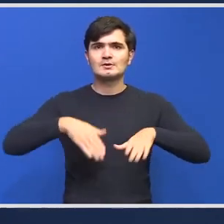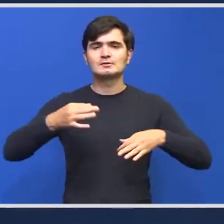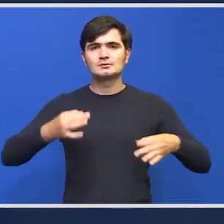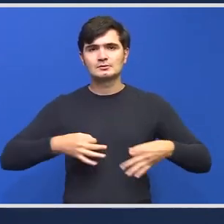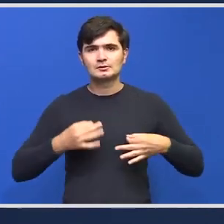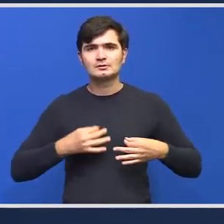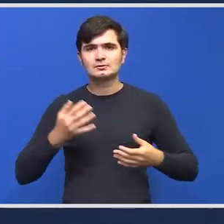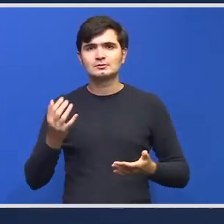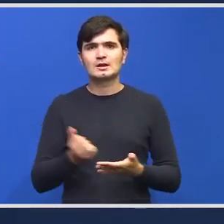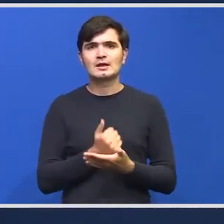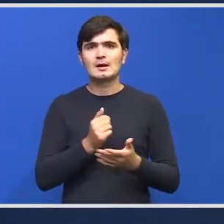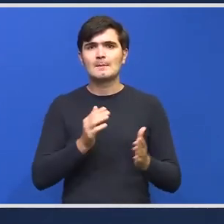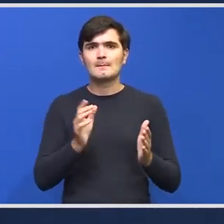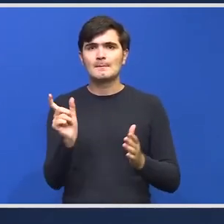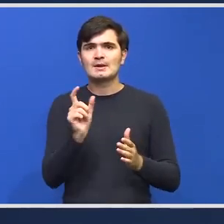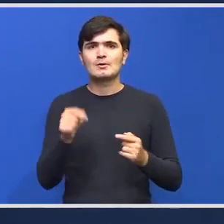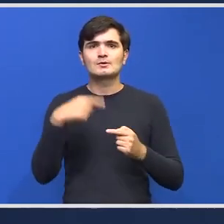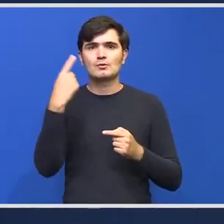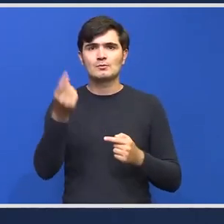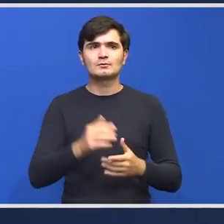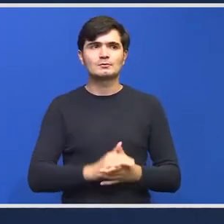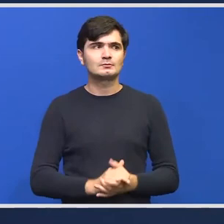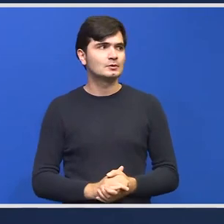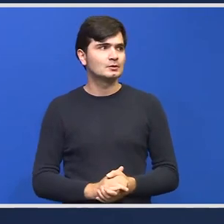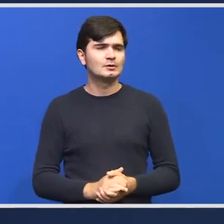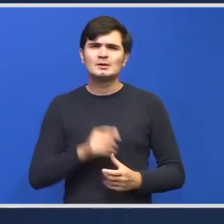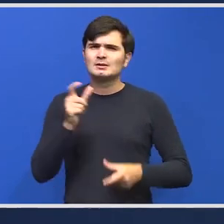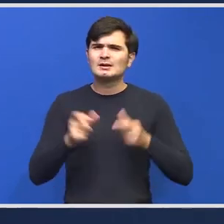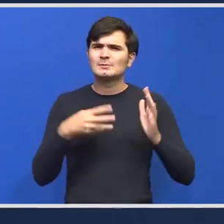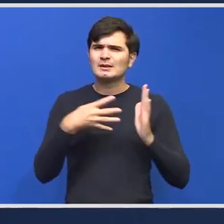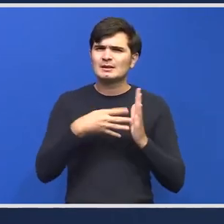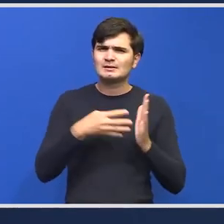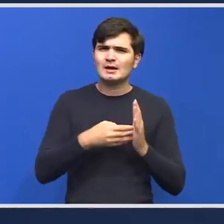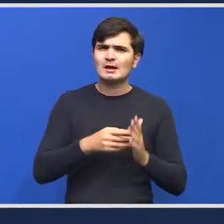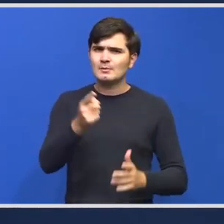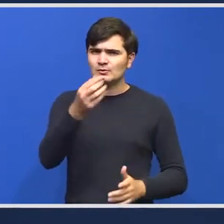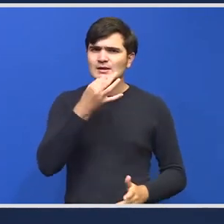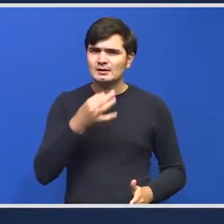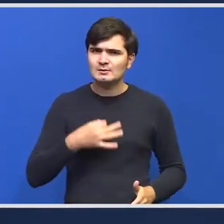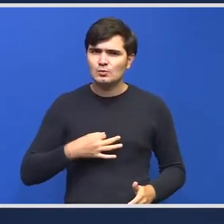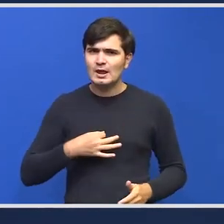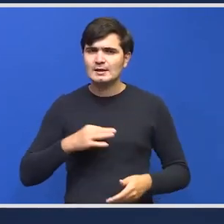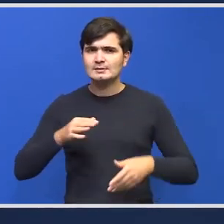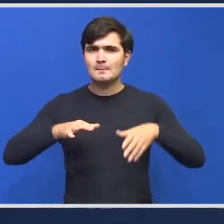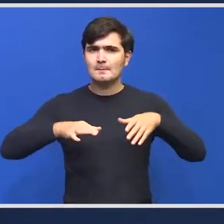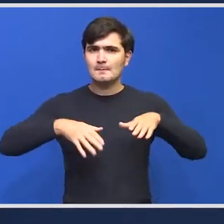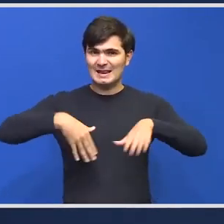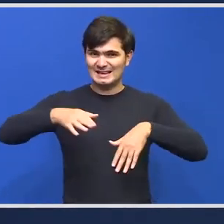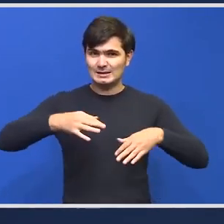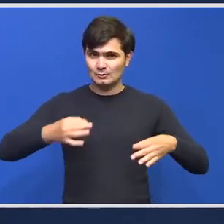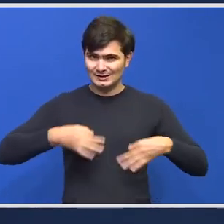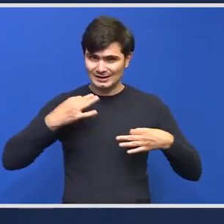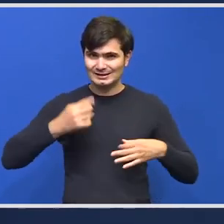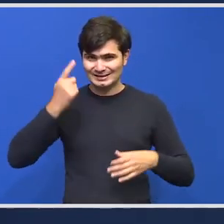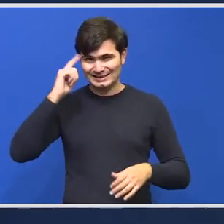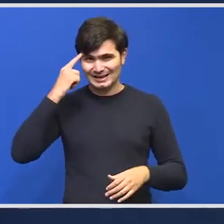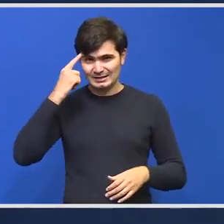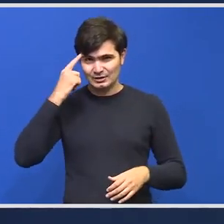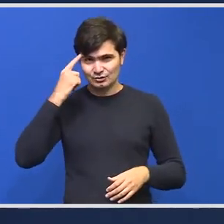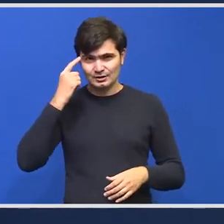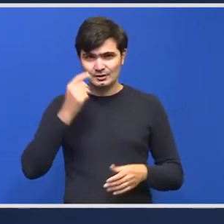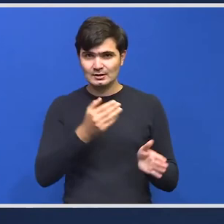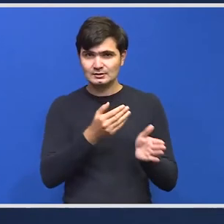Sănătății le va lua în perioada următoare și referitor la testare ne puteți spune dacă Ministerul Sănătății ia în calcul să